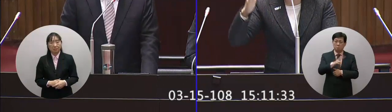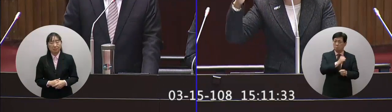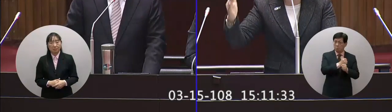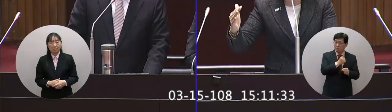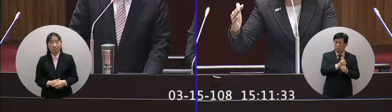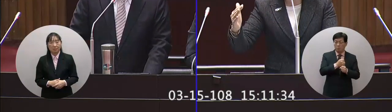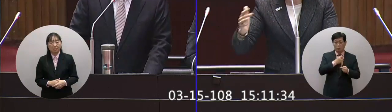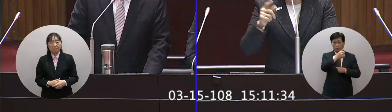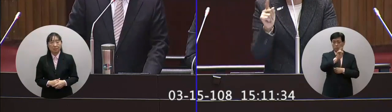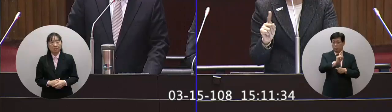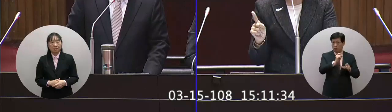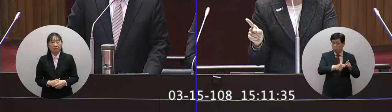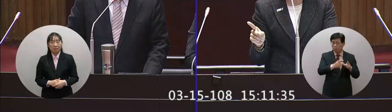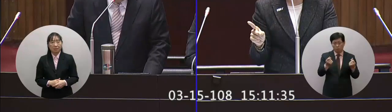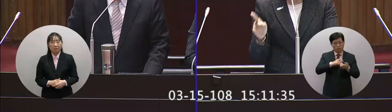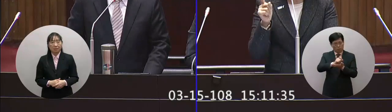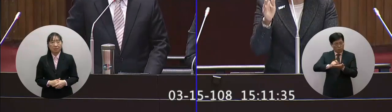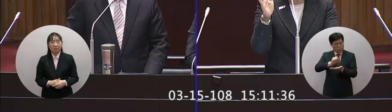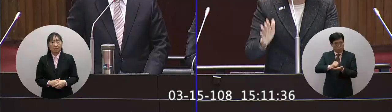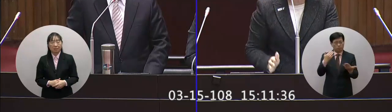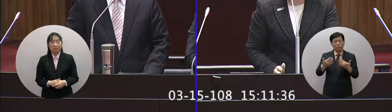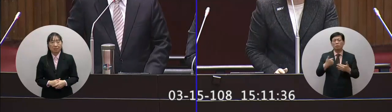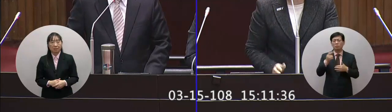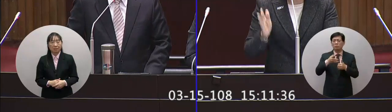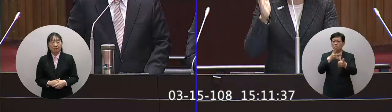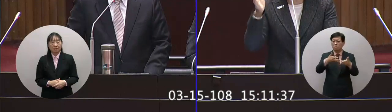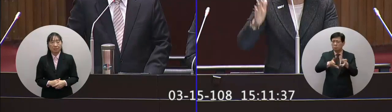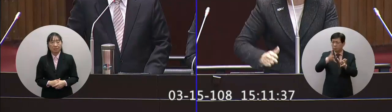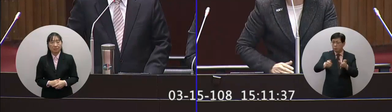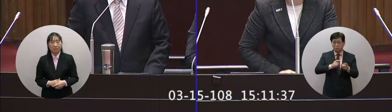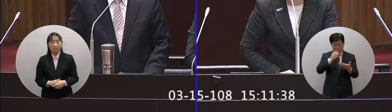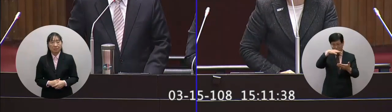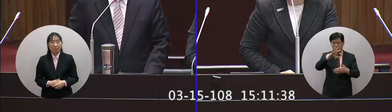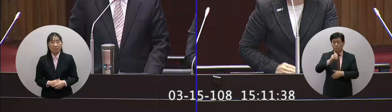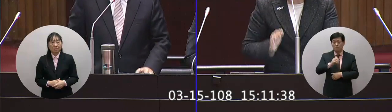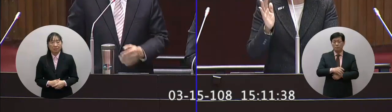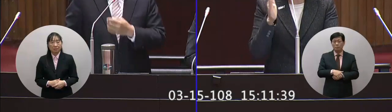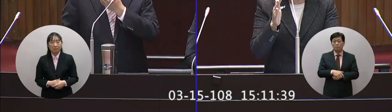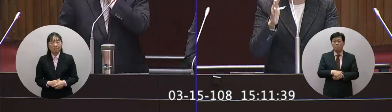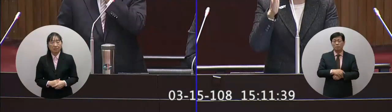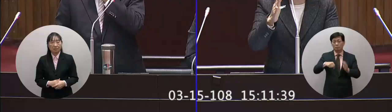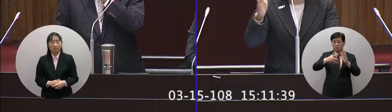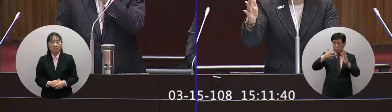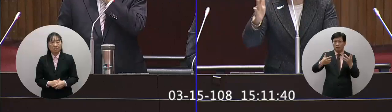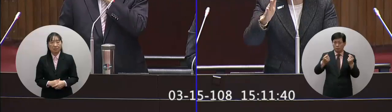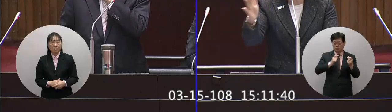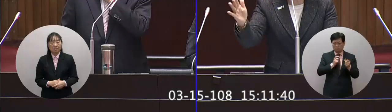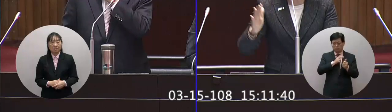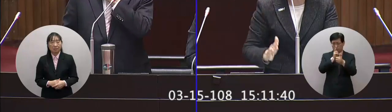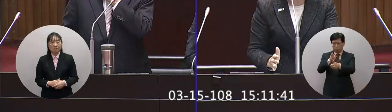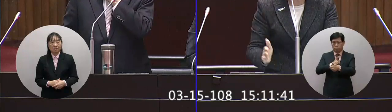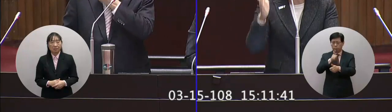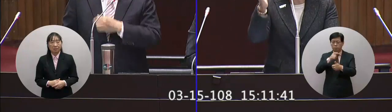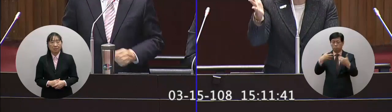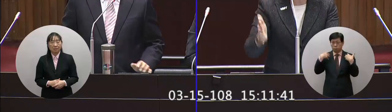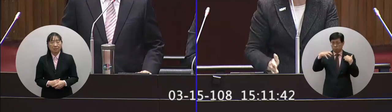輔導到哪個公司這個也會寫出來所以我才會問部長說你到底看了這個計畫書沒有所以院長我也請你督促你的